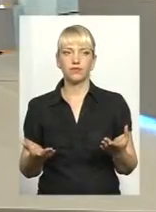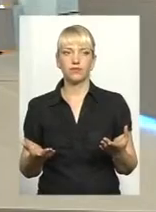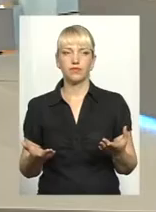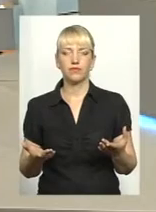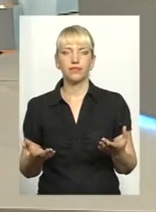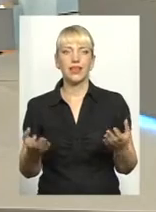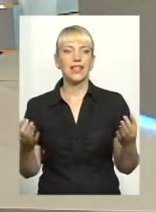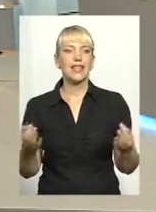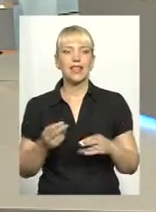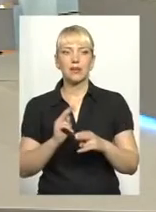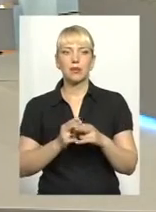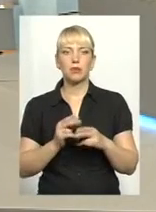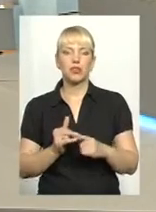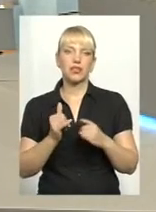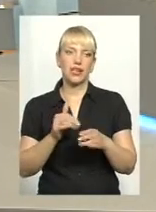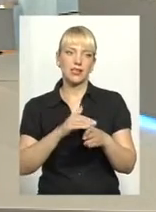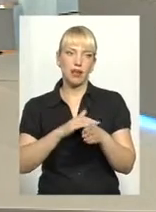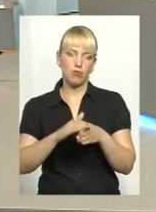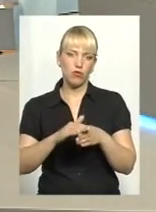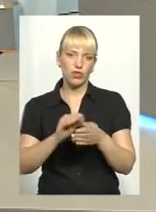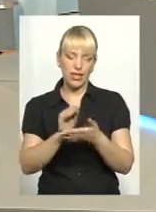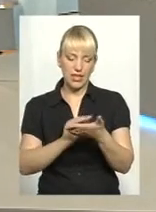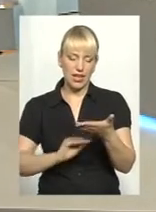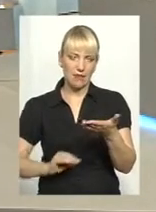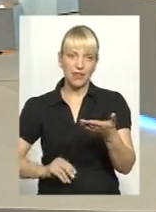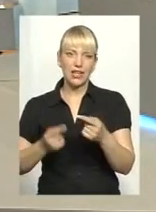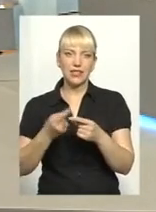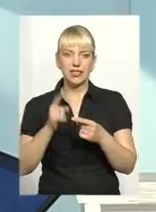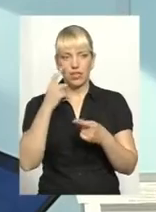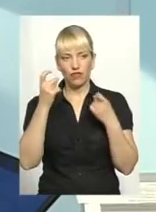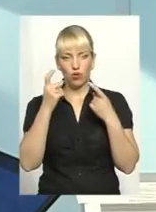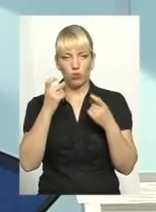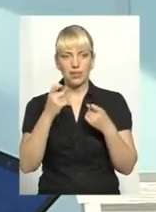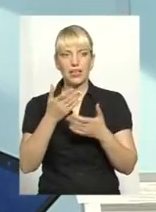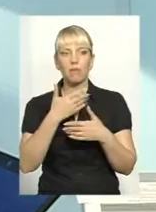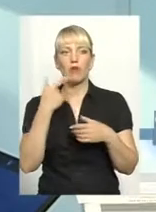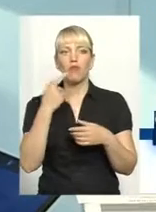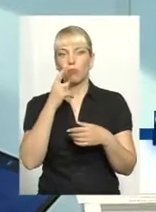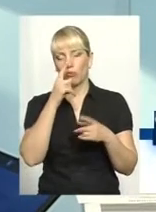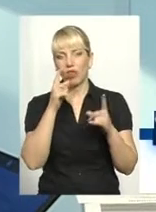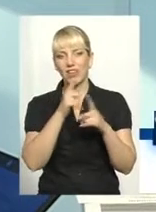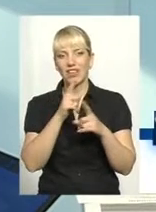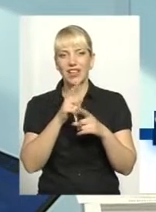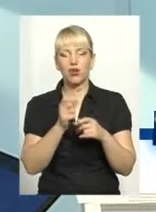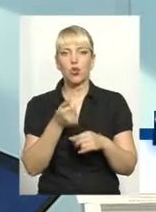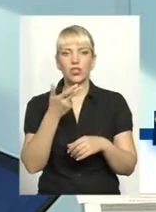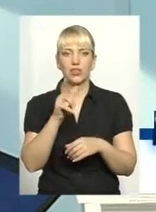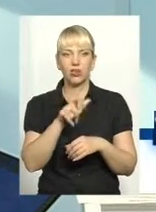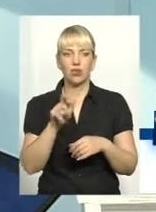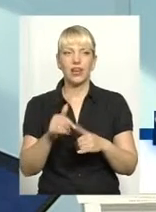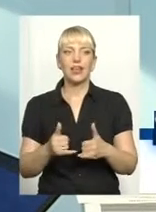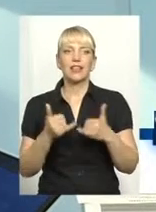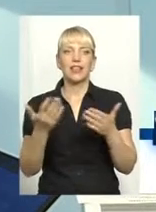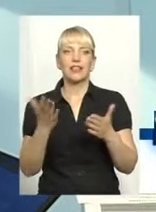перепон для заповнення відповідної інформації. Ми говоримо про невелику категорію людей, для яких